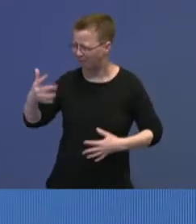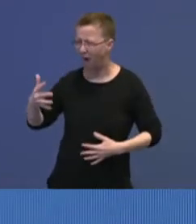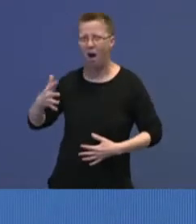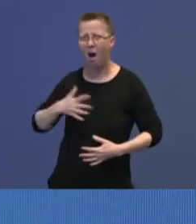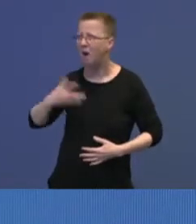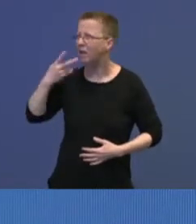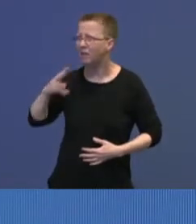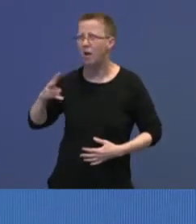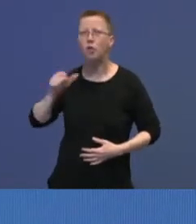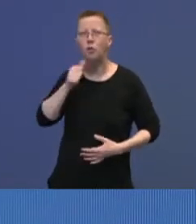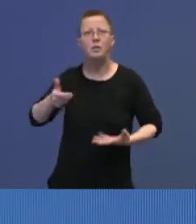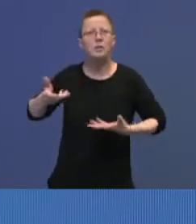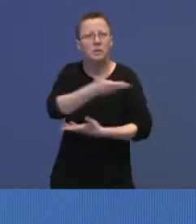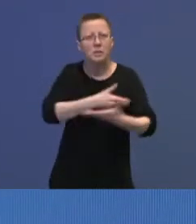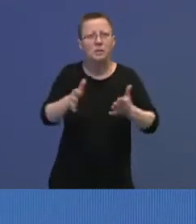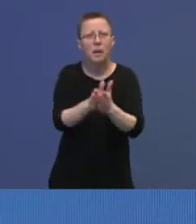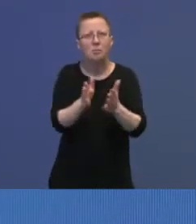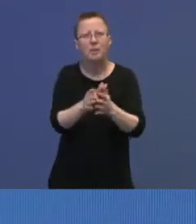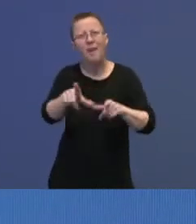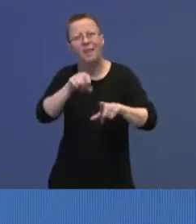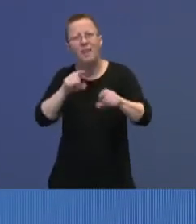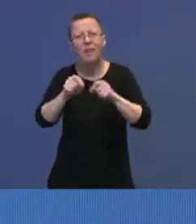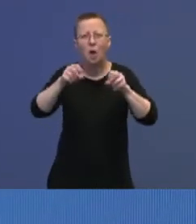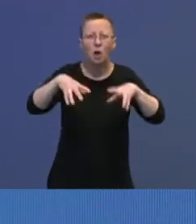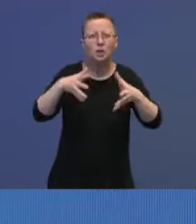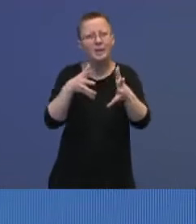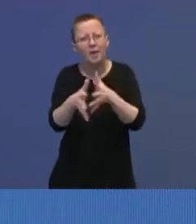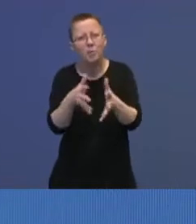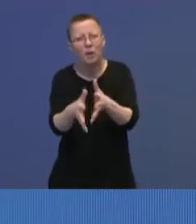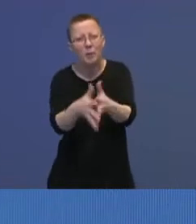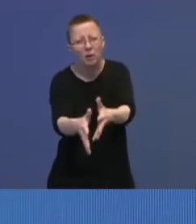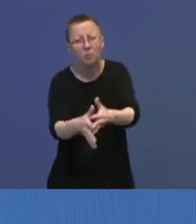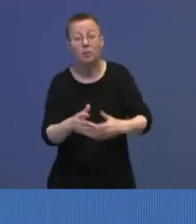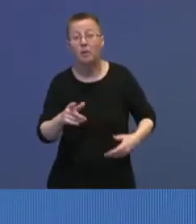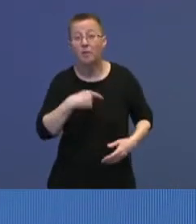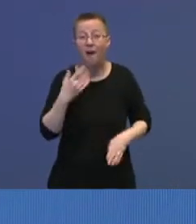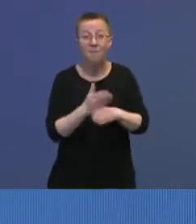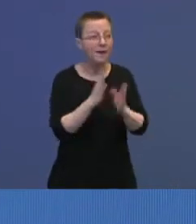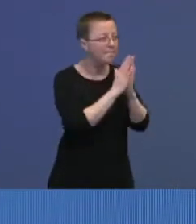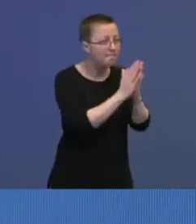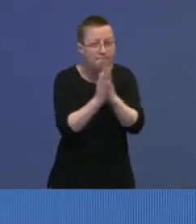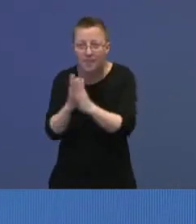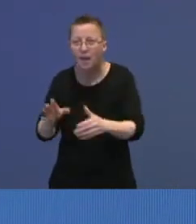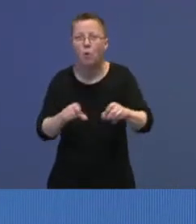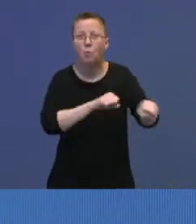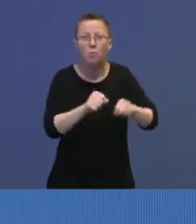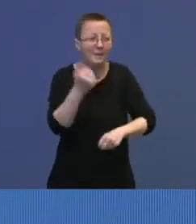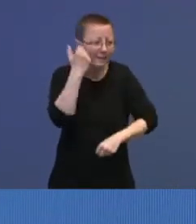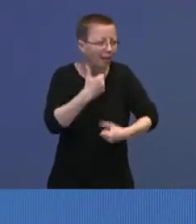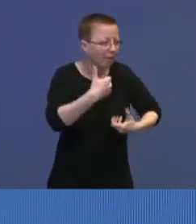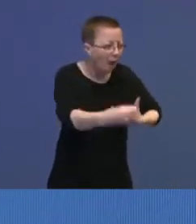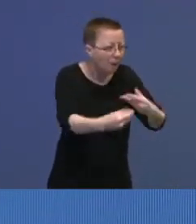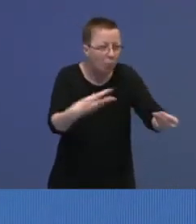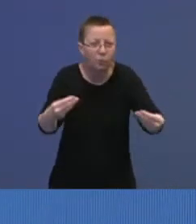som vi må finne ut sammen på veien vi nå skal gå. Vi har anmodet kommunene å ta imot og